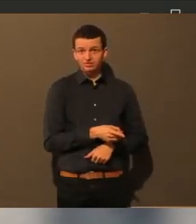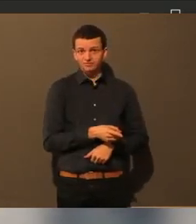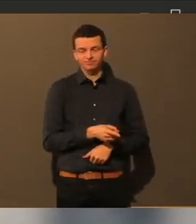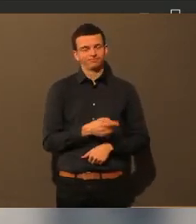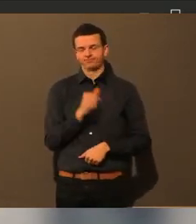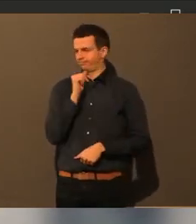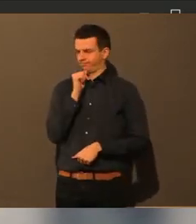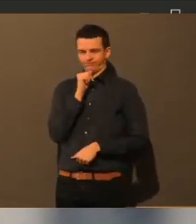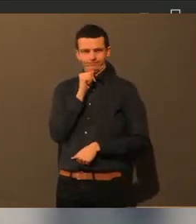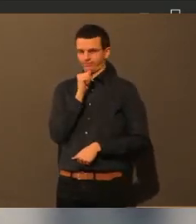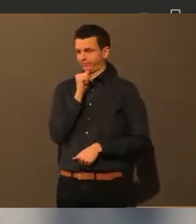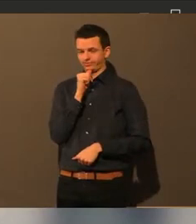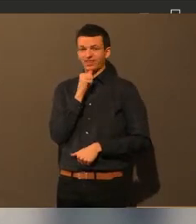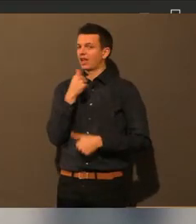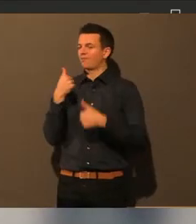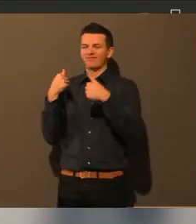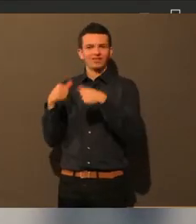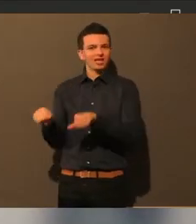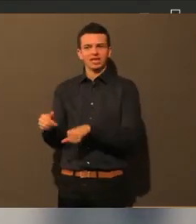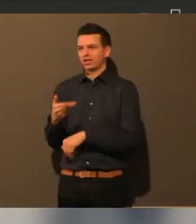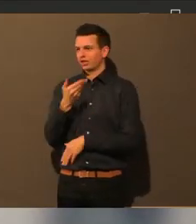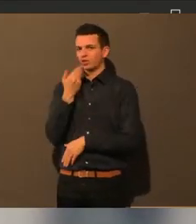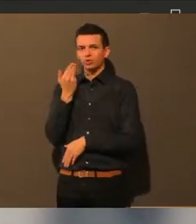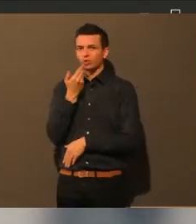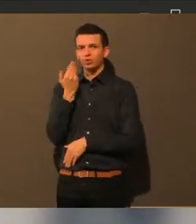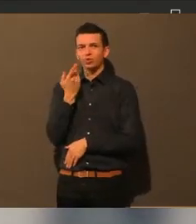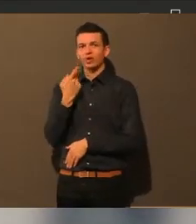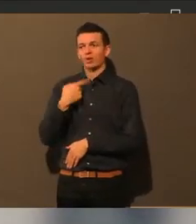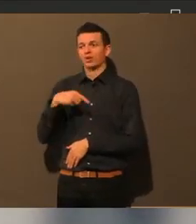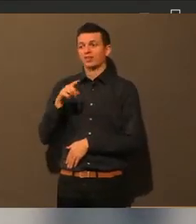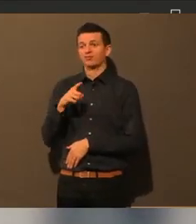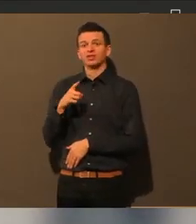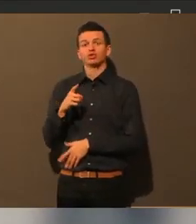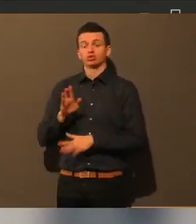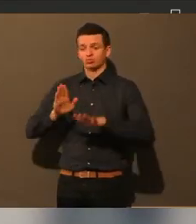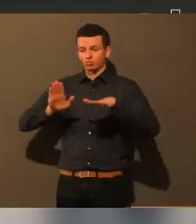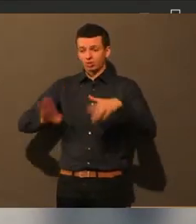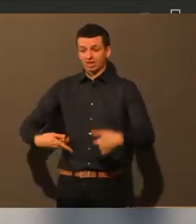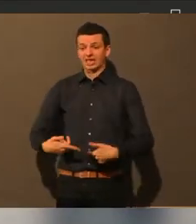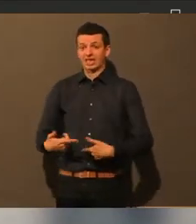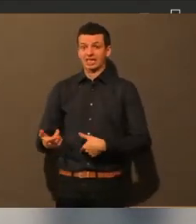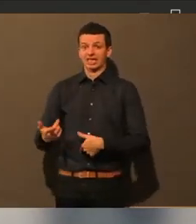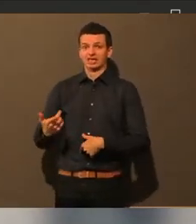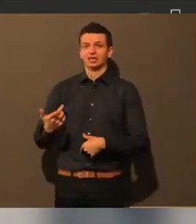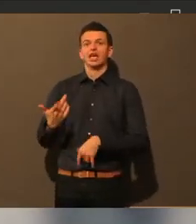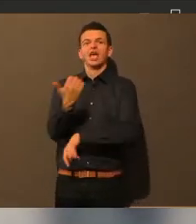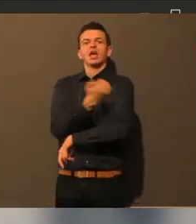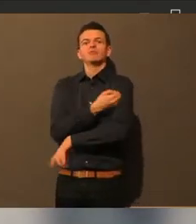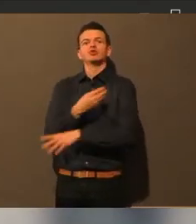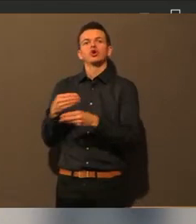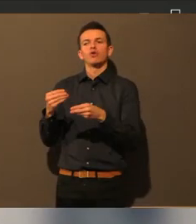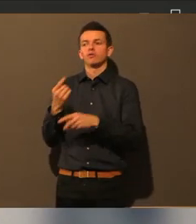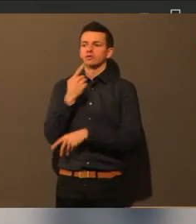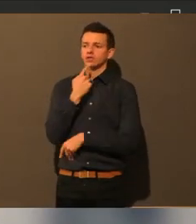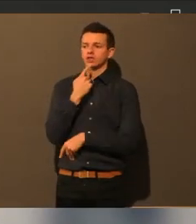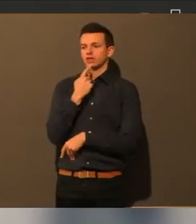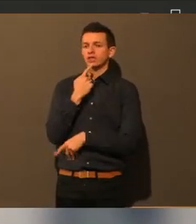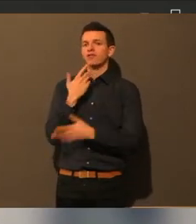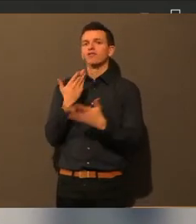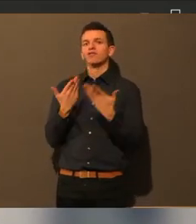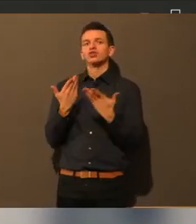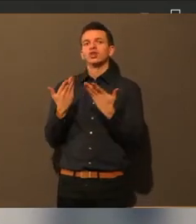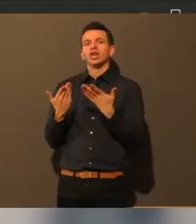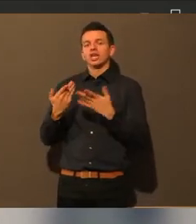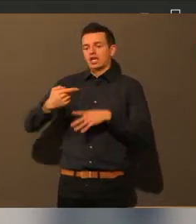Impfen. Der Impfstoff soll ja in der nächsten Woche wohl zugelassen werden. Und ab dem Zeitpunkt werden wir dann auch mit